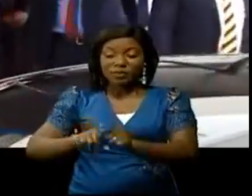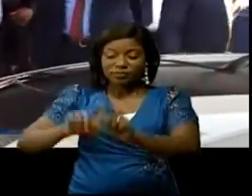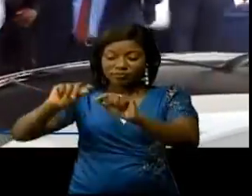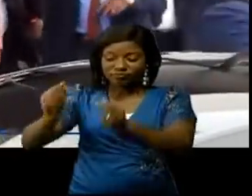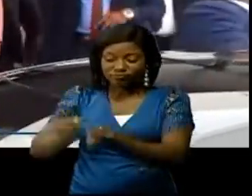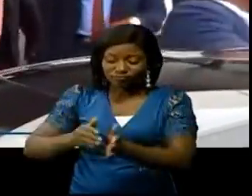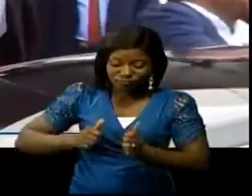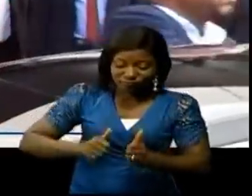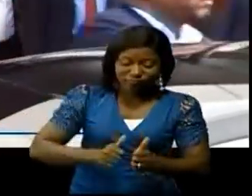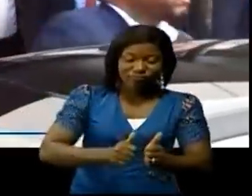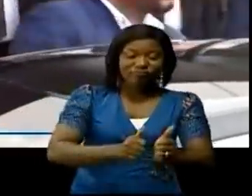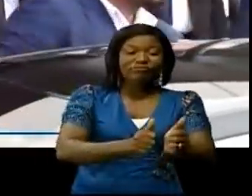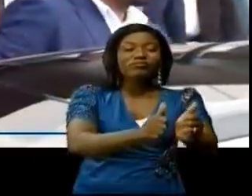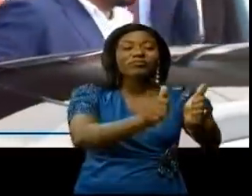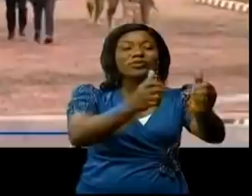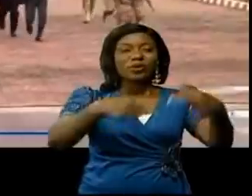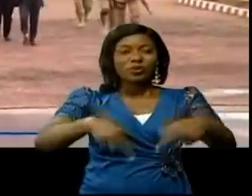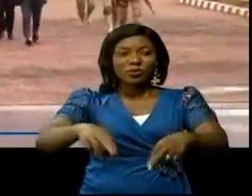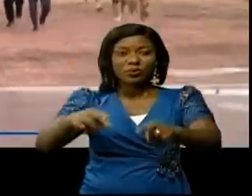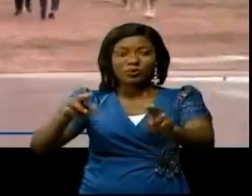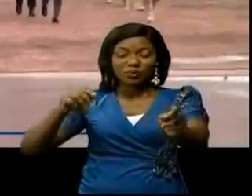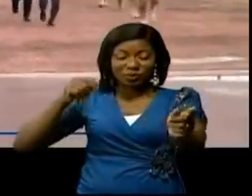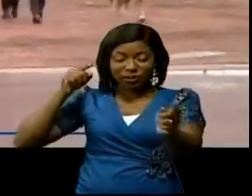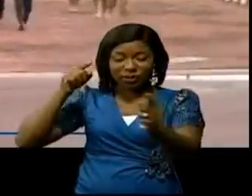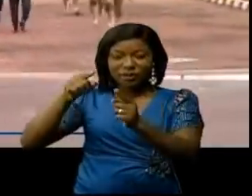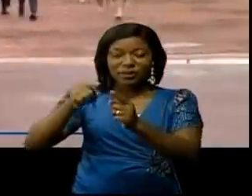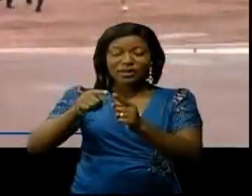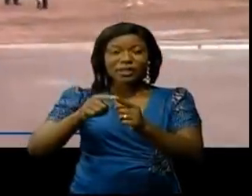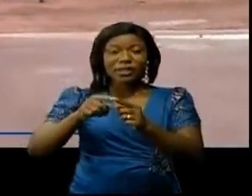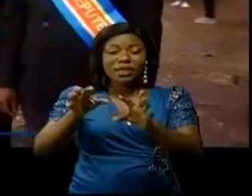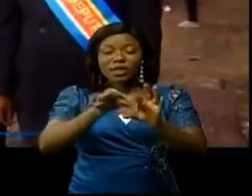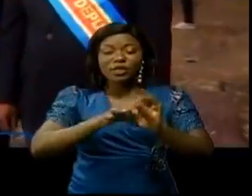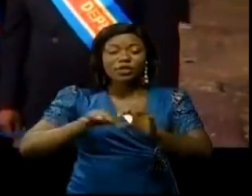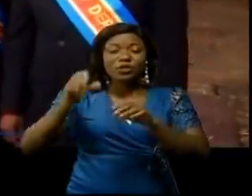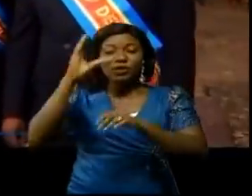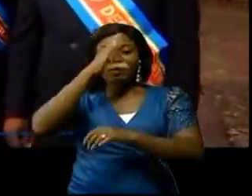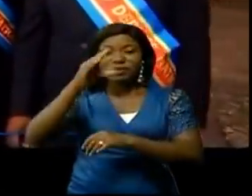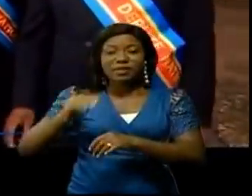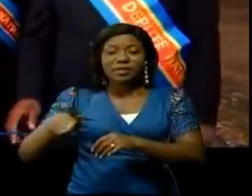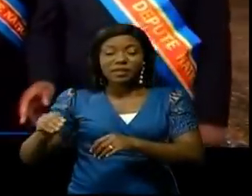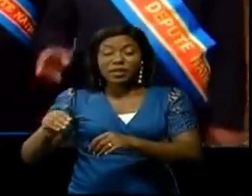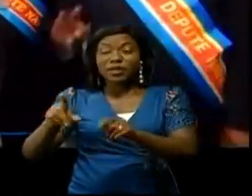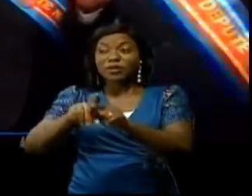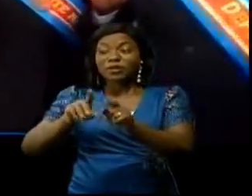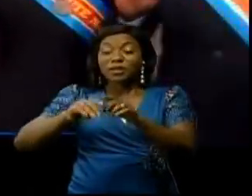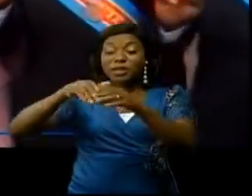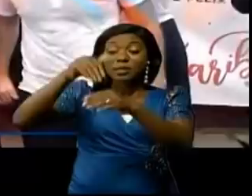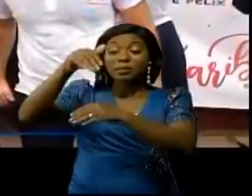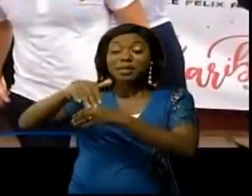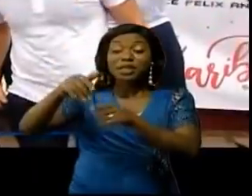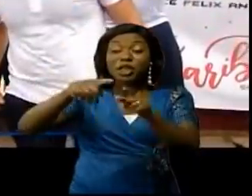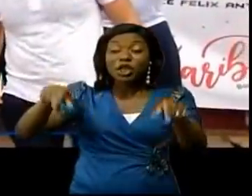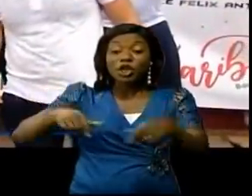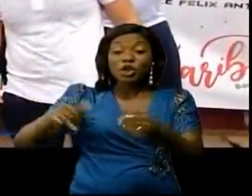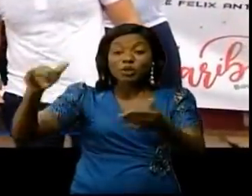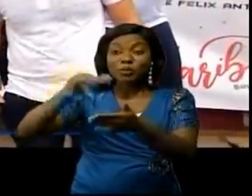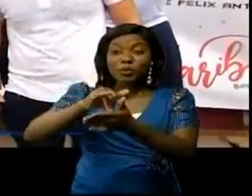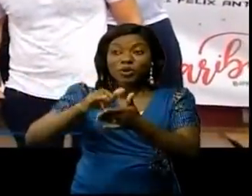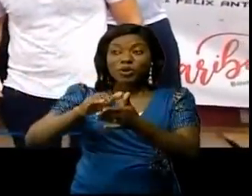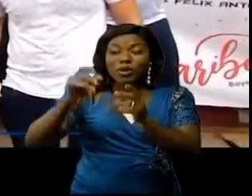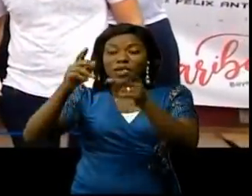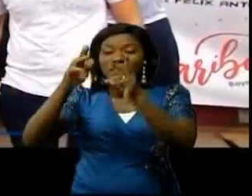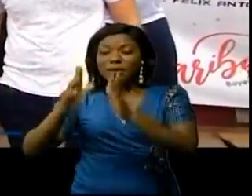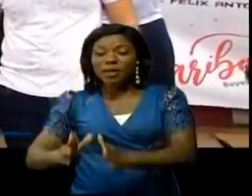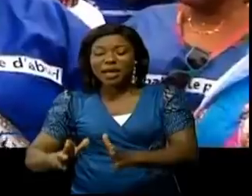s'était brandé sur le boulevard Lumumba, direction, cité de l'Union africaine. A l'extérieur de l'aéroport d'Injili, les militantes et militants ont